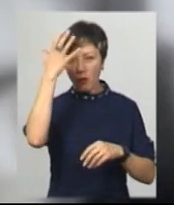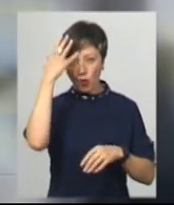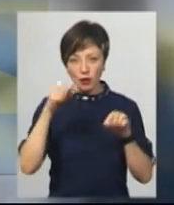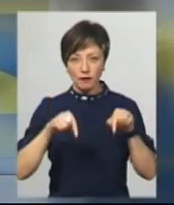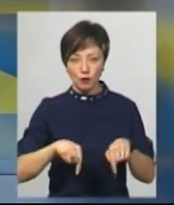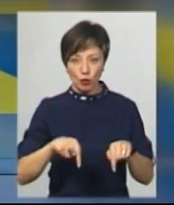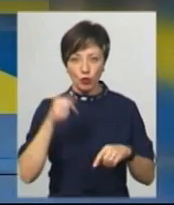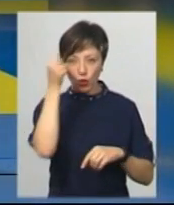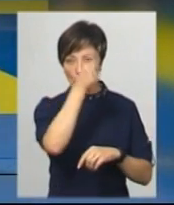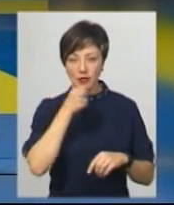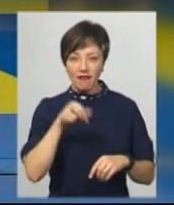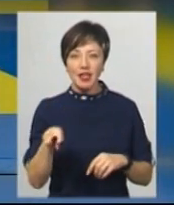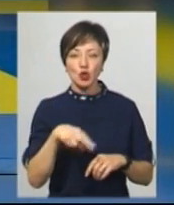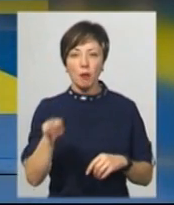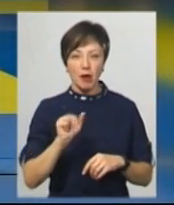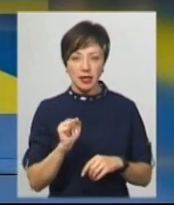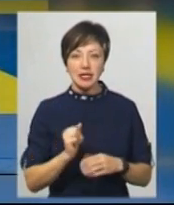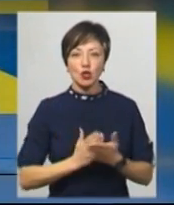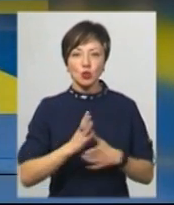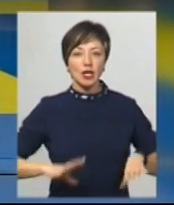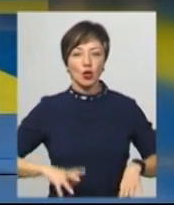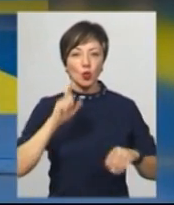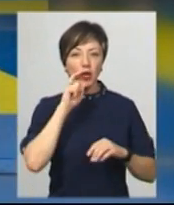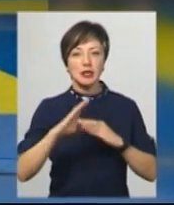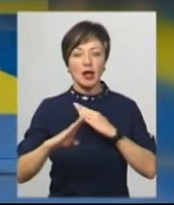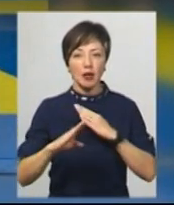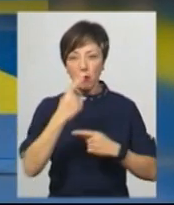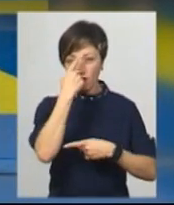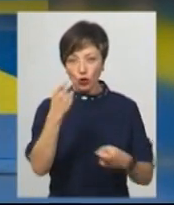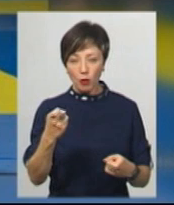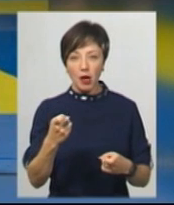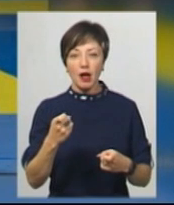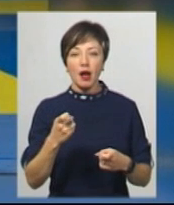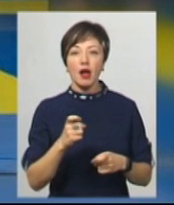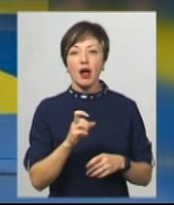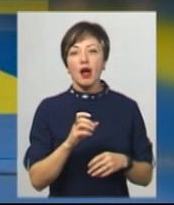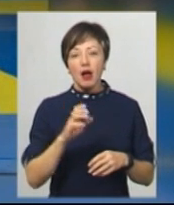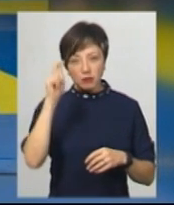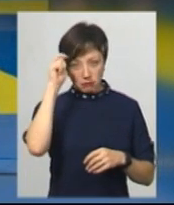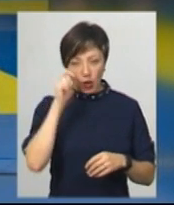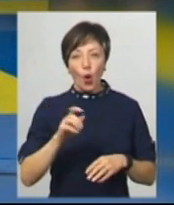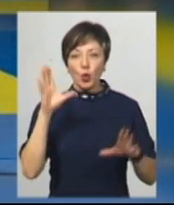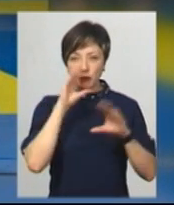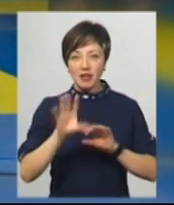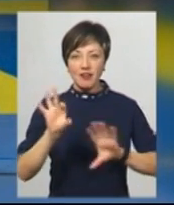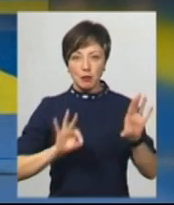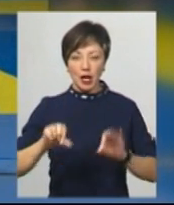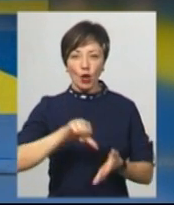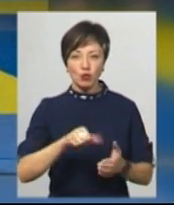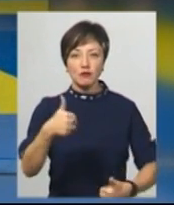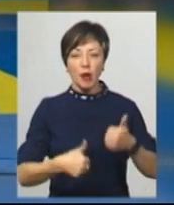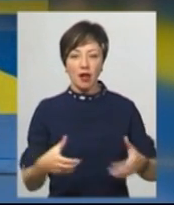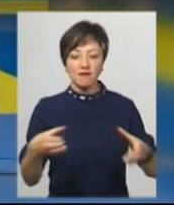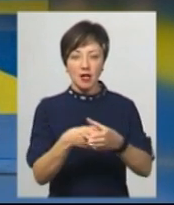року. Заслужений тренер України з кіокушінка і карате Іван Шимків повідомив, Олександр успішно перейшов відбір на участь у змаганнях